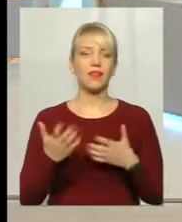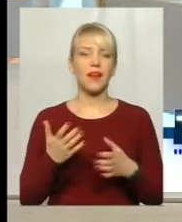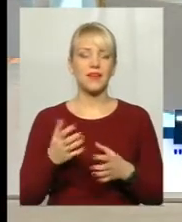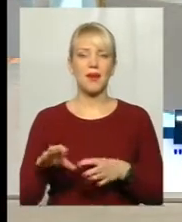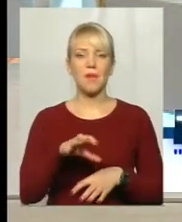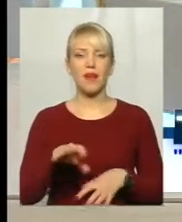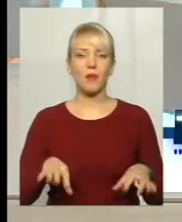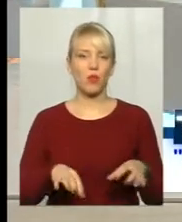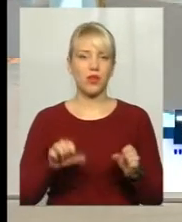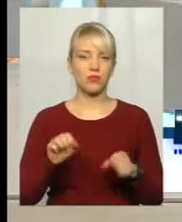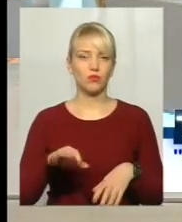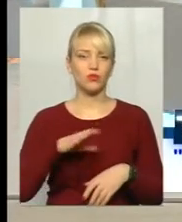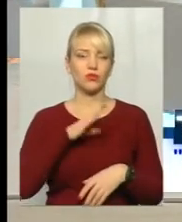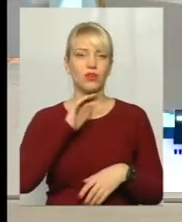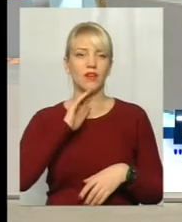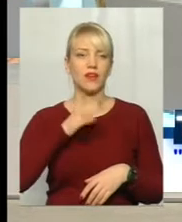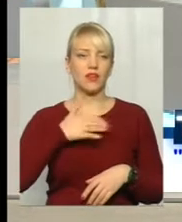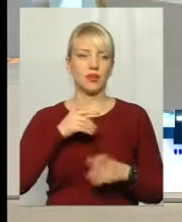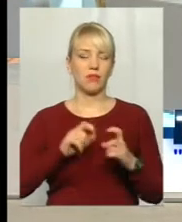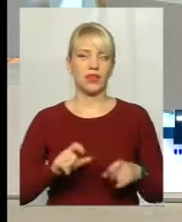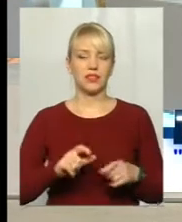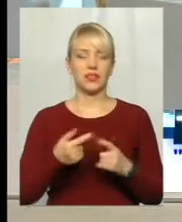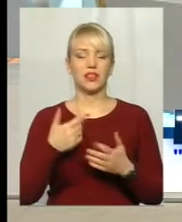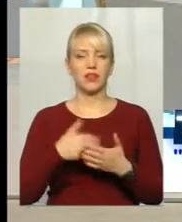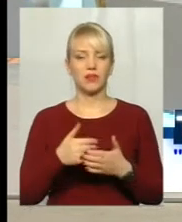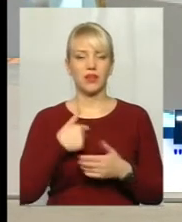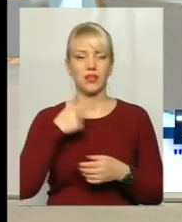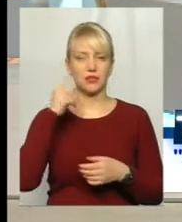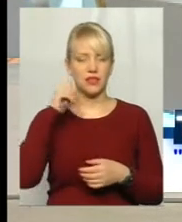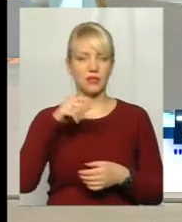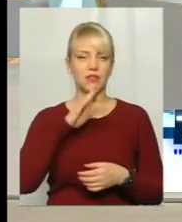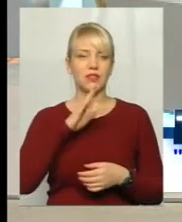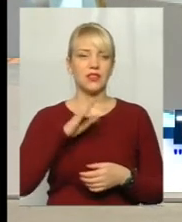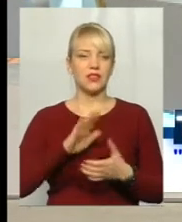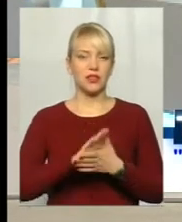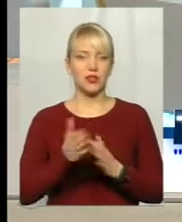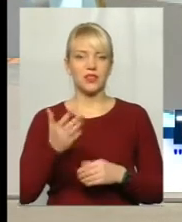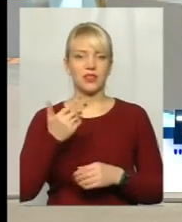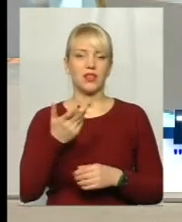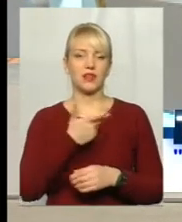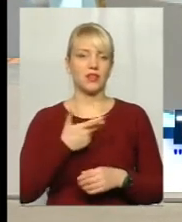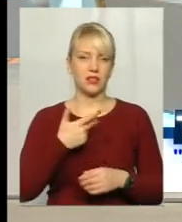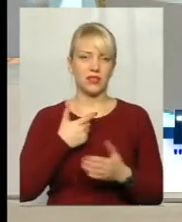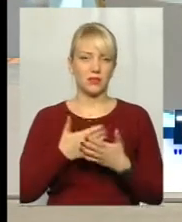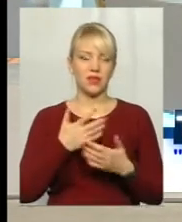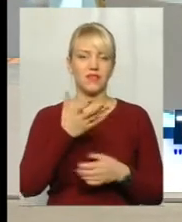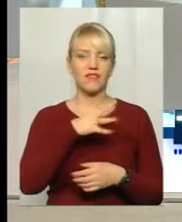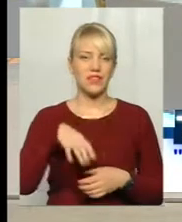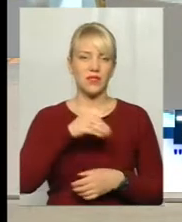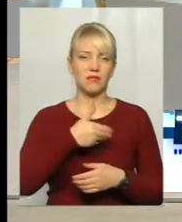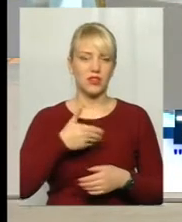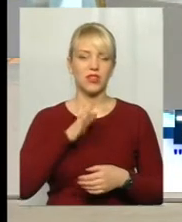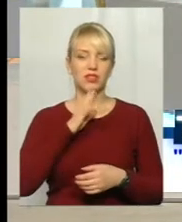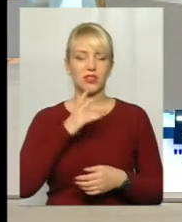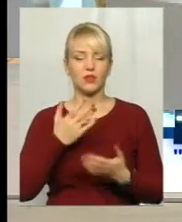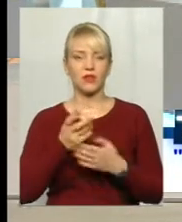чекають нас в магазинах? Ми зразу моделюємо ситуацію, ми з вами жінки, заходимо або у супермаркет, або у бутік,